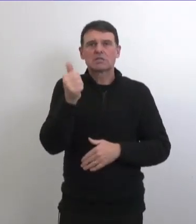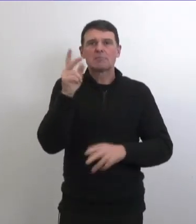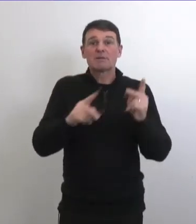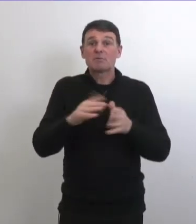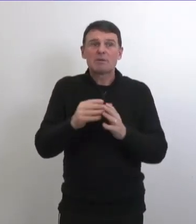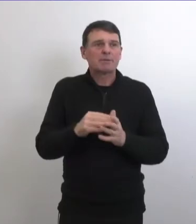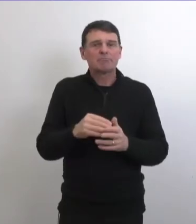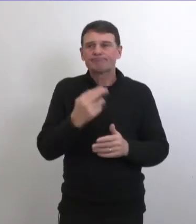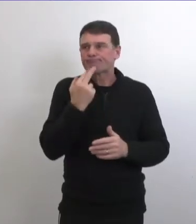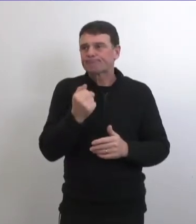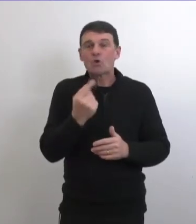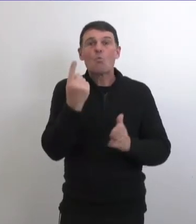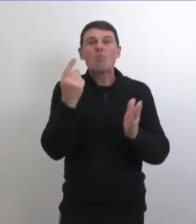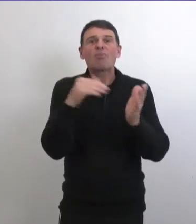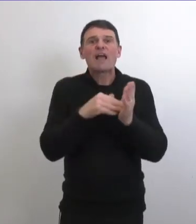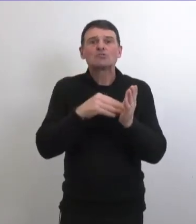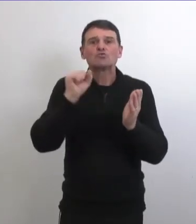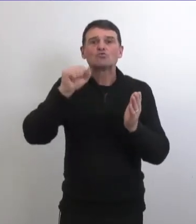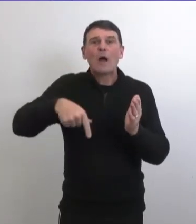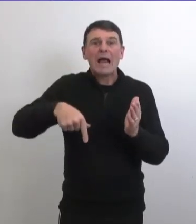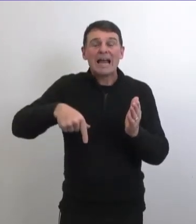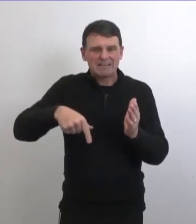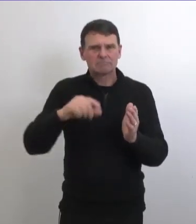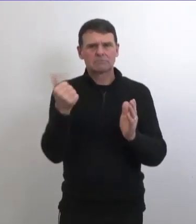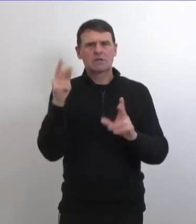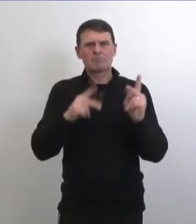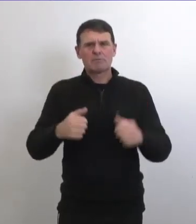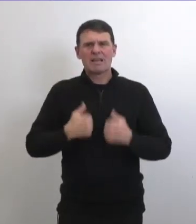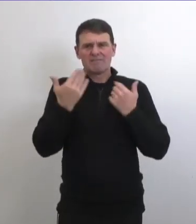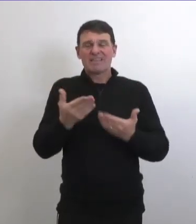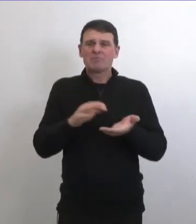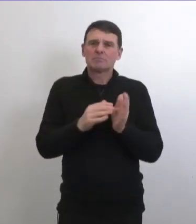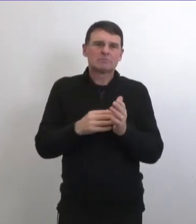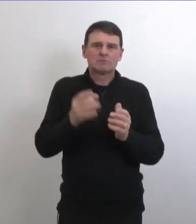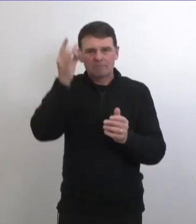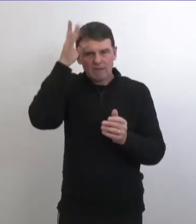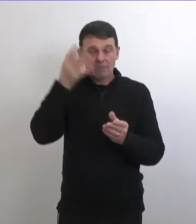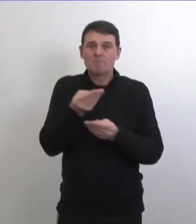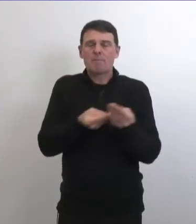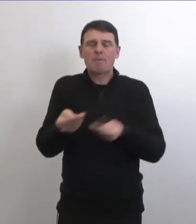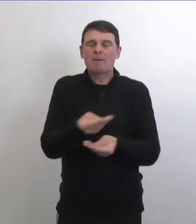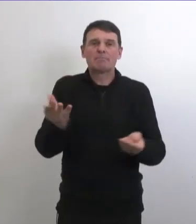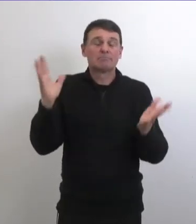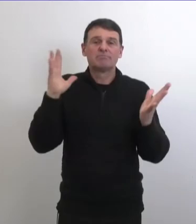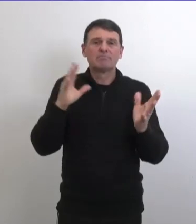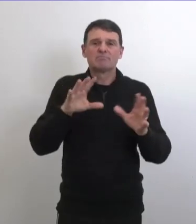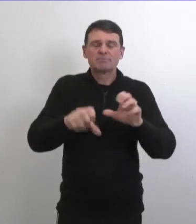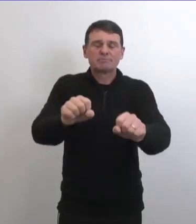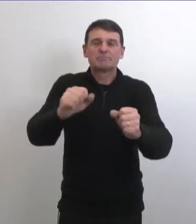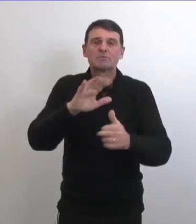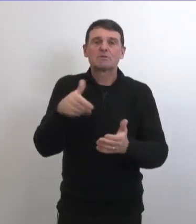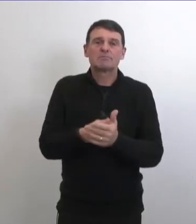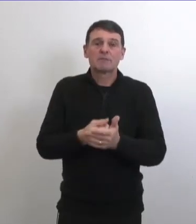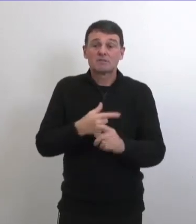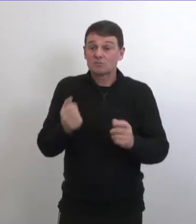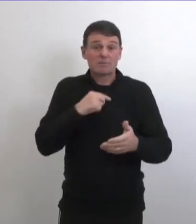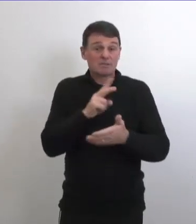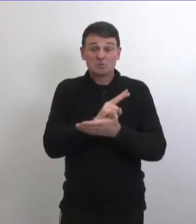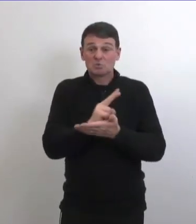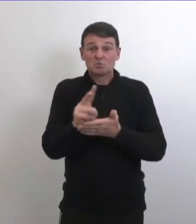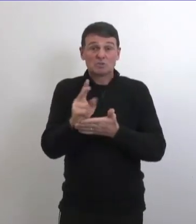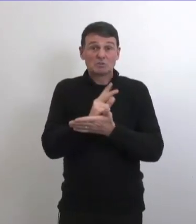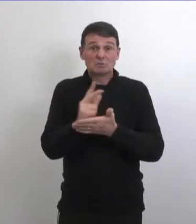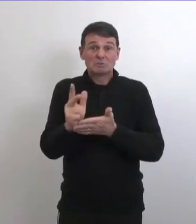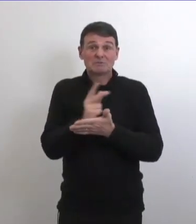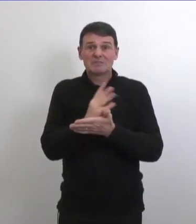qui ont contaminé tout leur foyer je veux dire si vous avez des maisons de 100 pieds carrés avec dix personnes vous pouvez voir de quelle manière le virus se répondrait très vite là